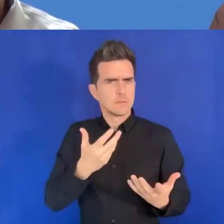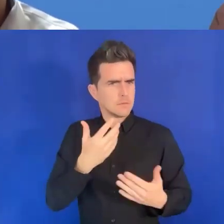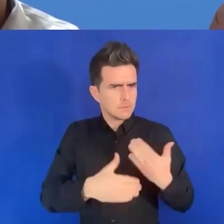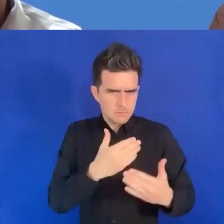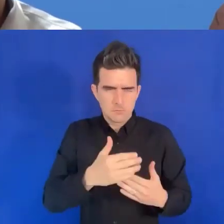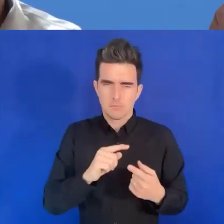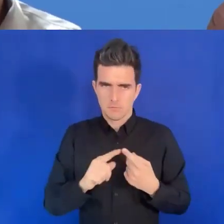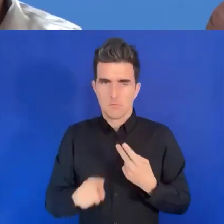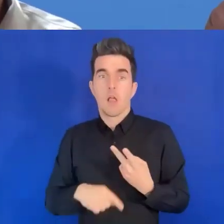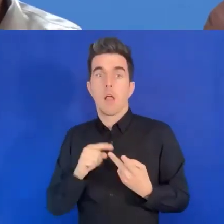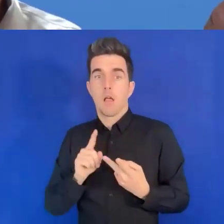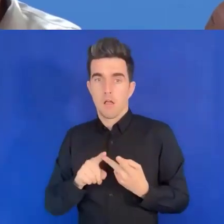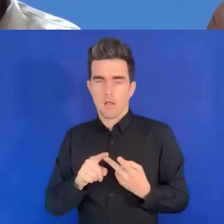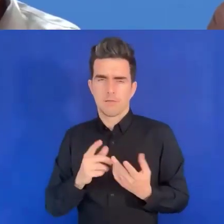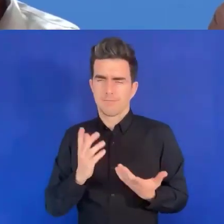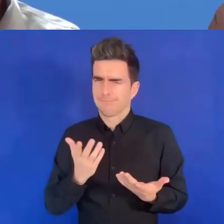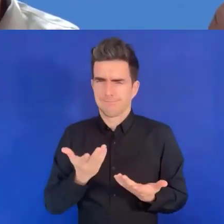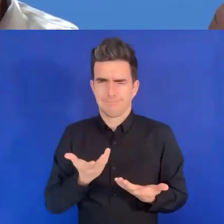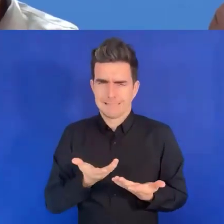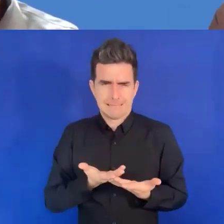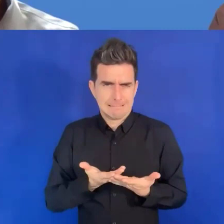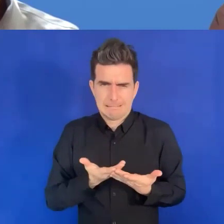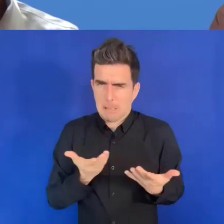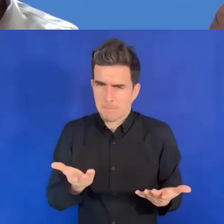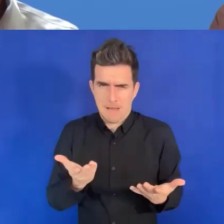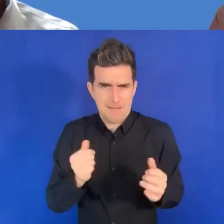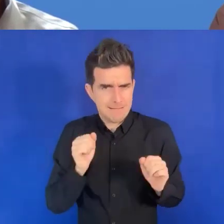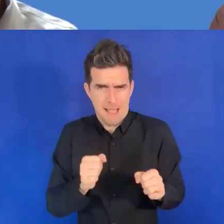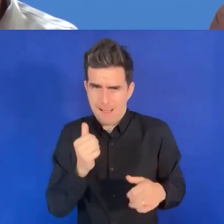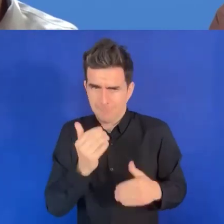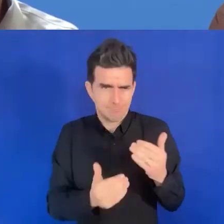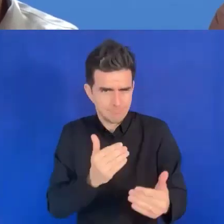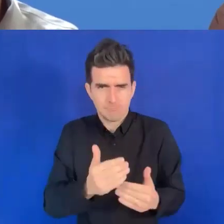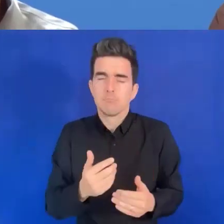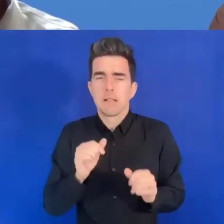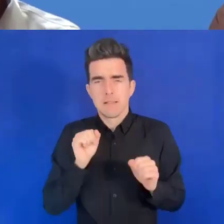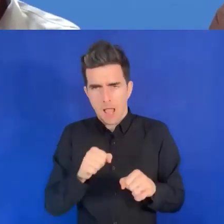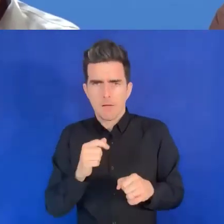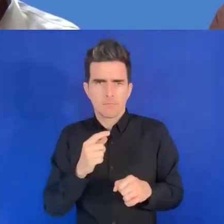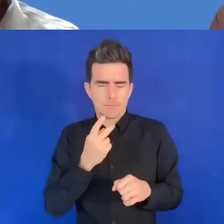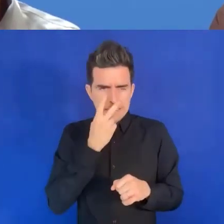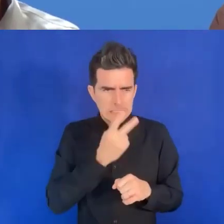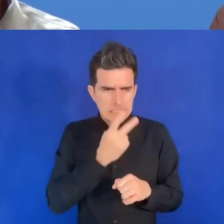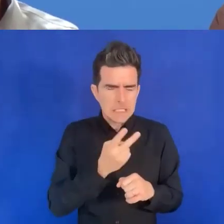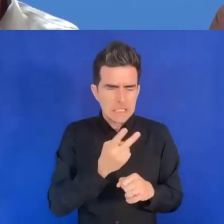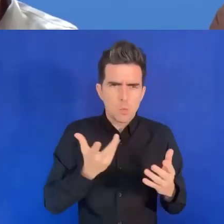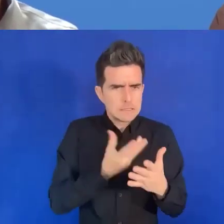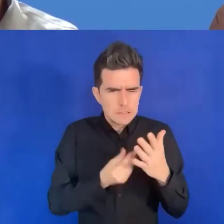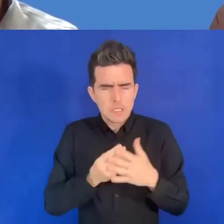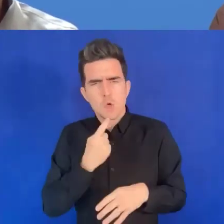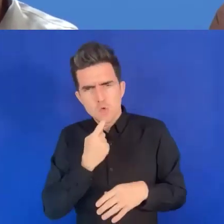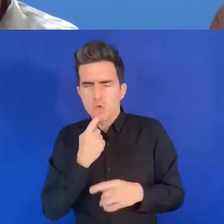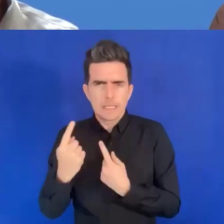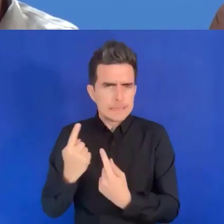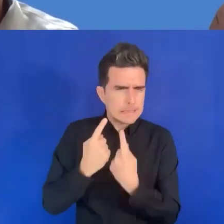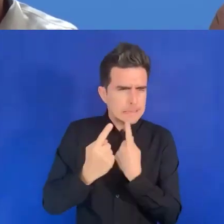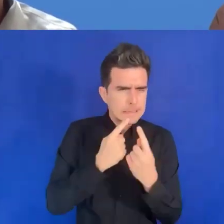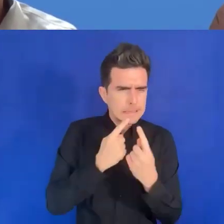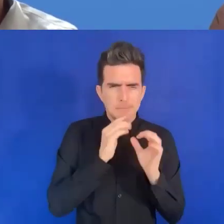et s'ils vont utiliser cet outil pour réduire les écarts critiques